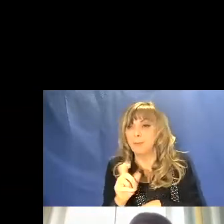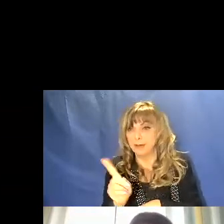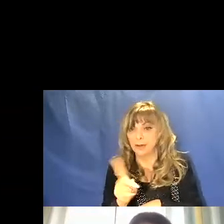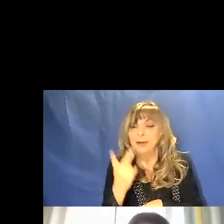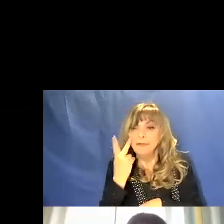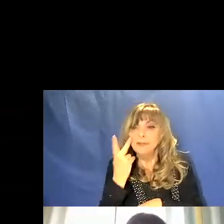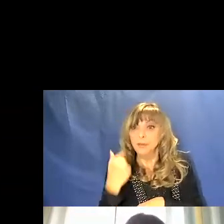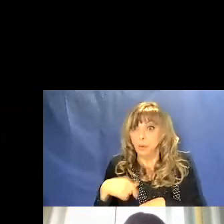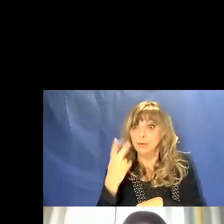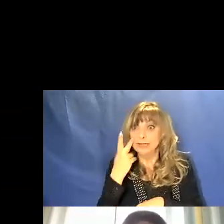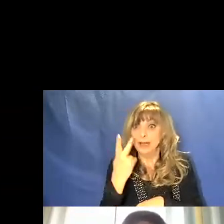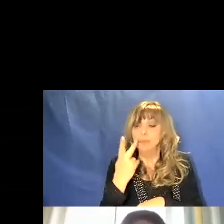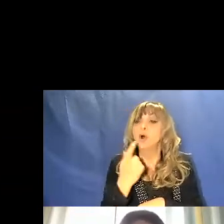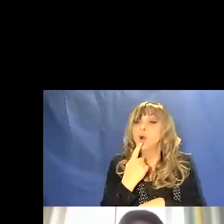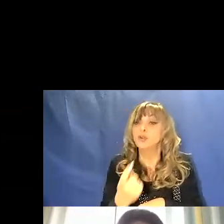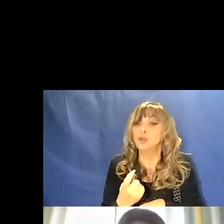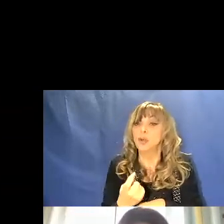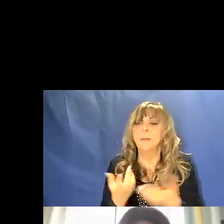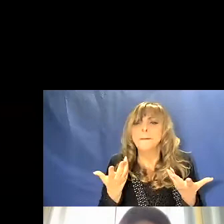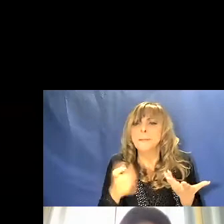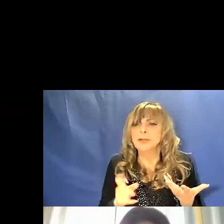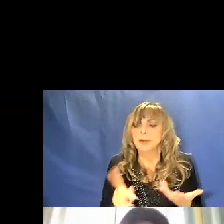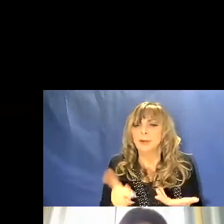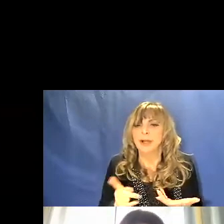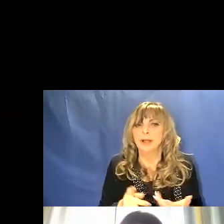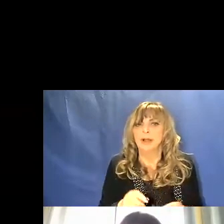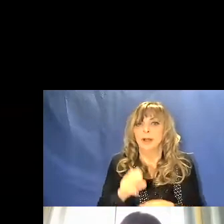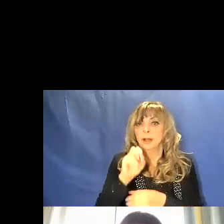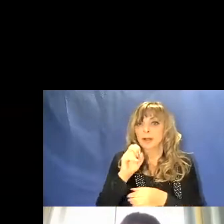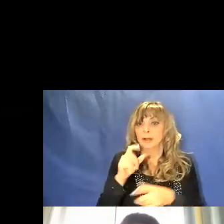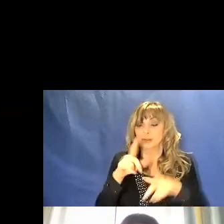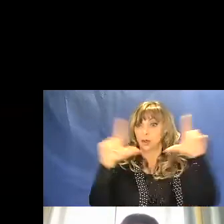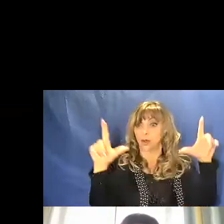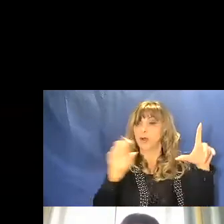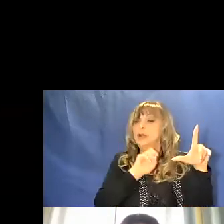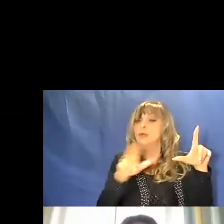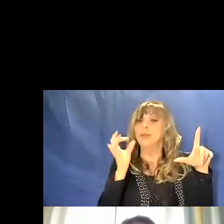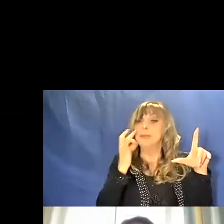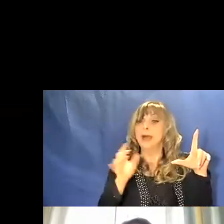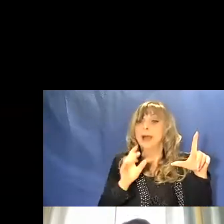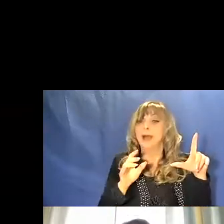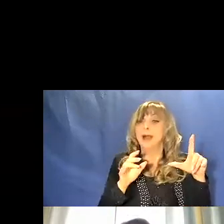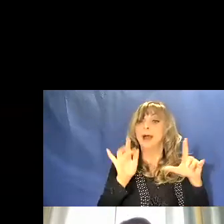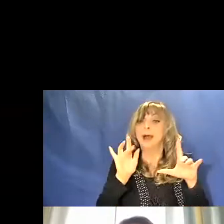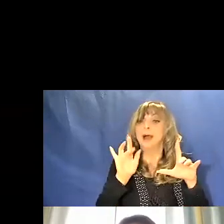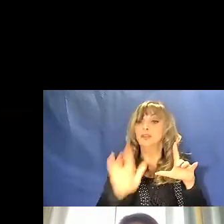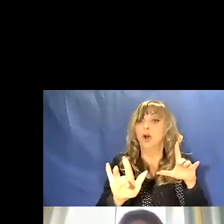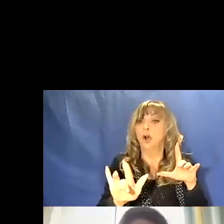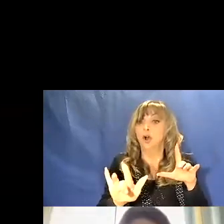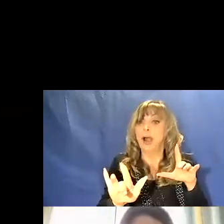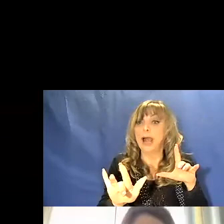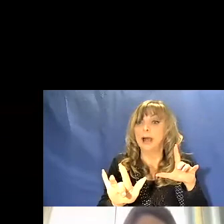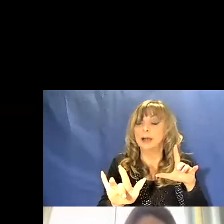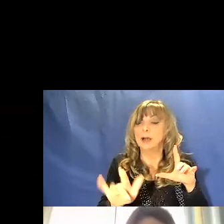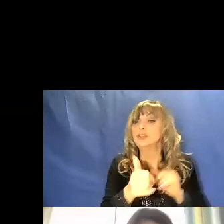rosso perché quando la luce bianca del sole lo colpisce, solo la componente